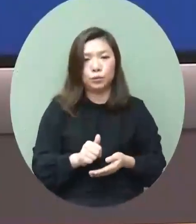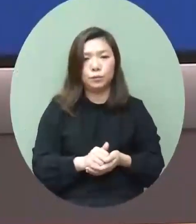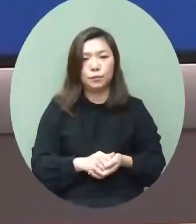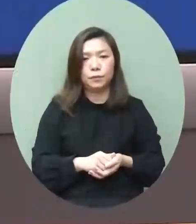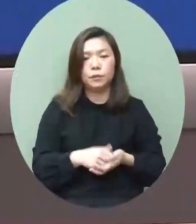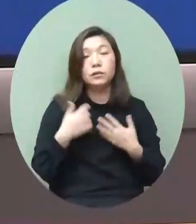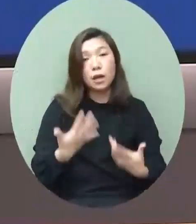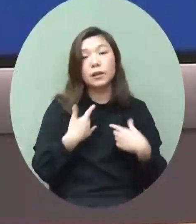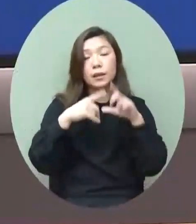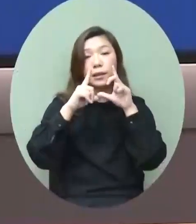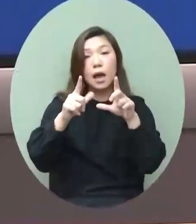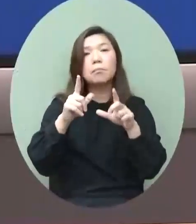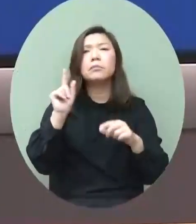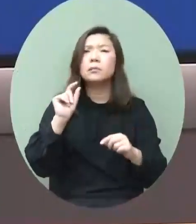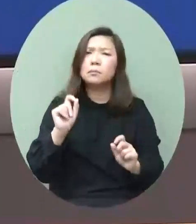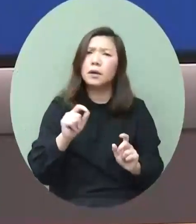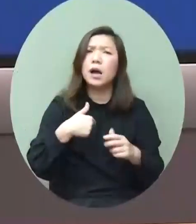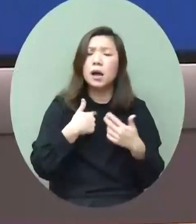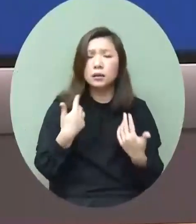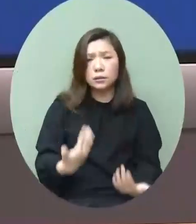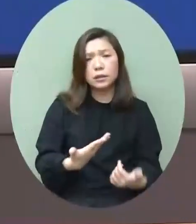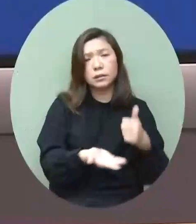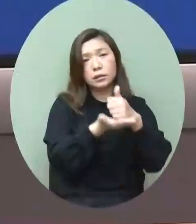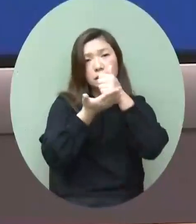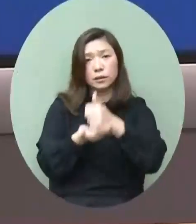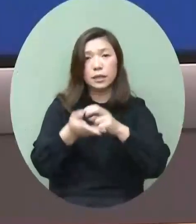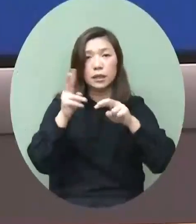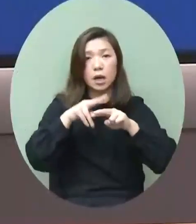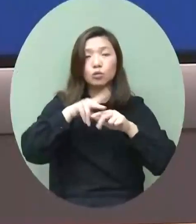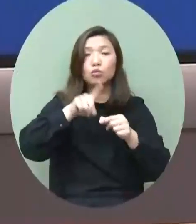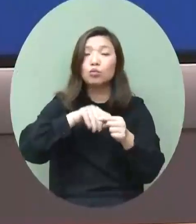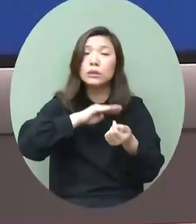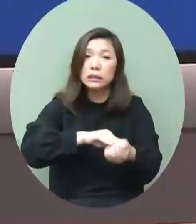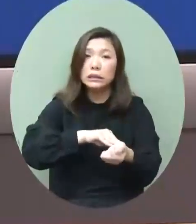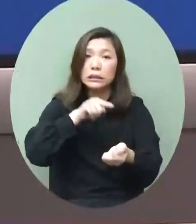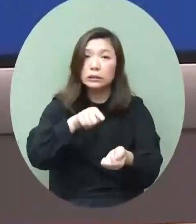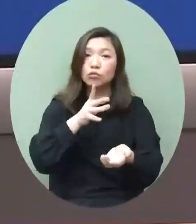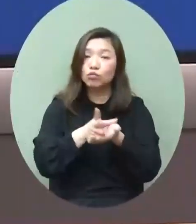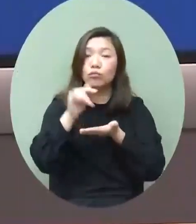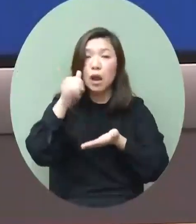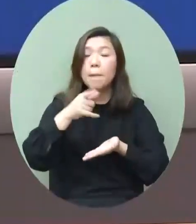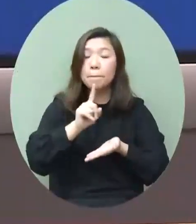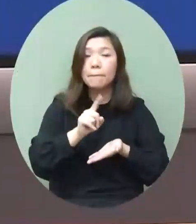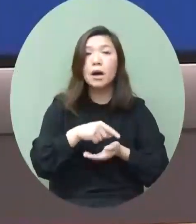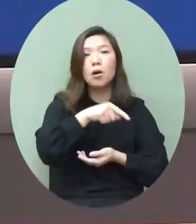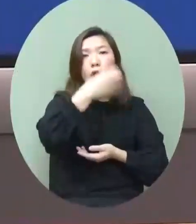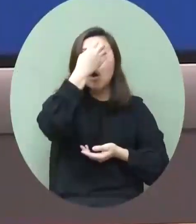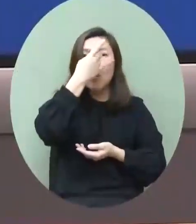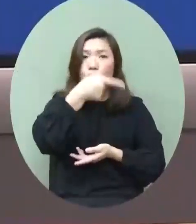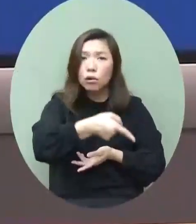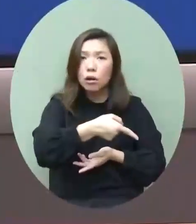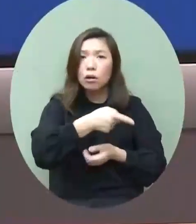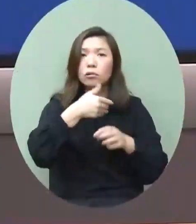回答你我們為什麼在這個階段請了內地的中醫專家他們將會在香港